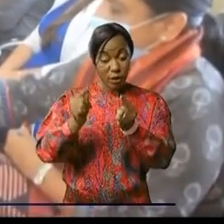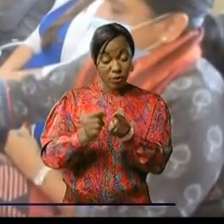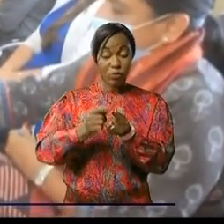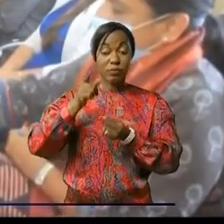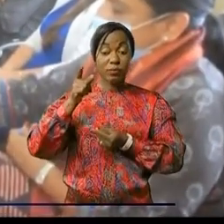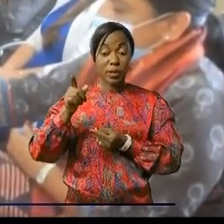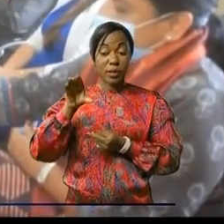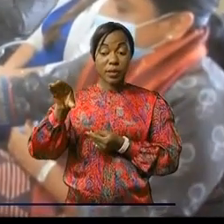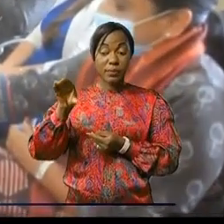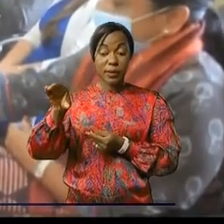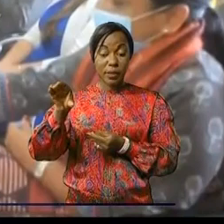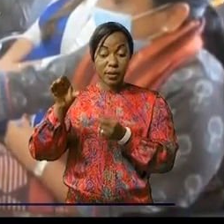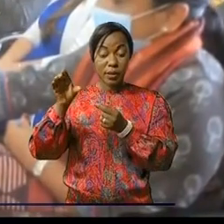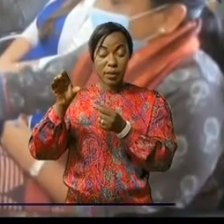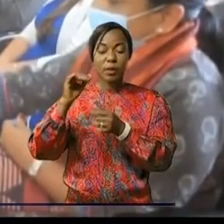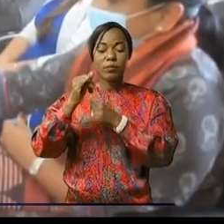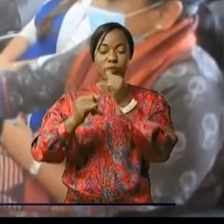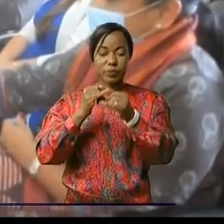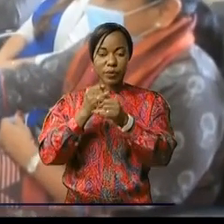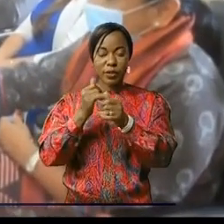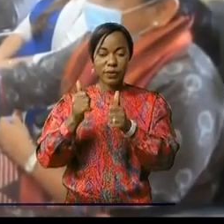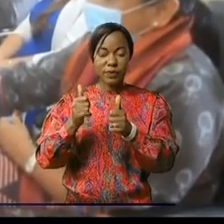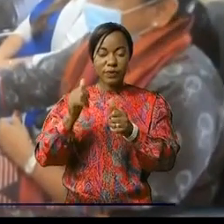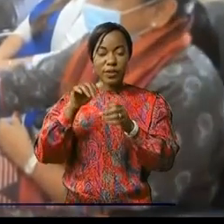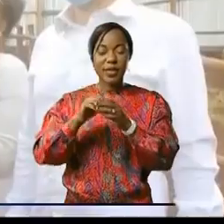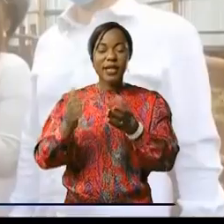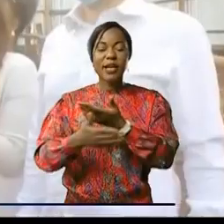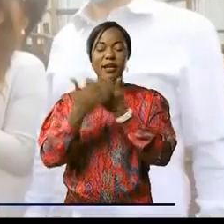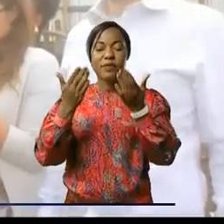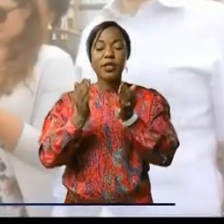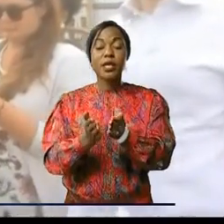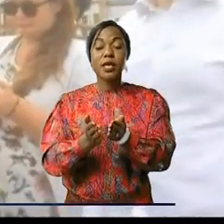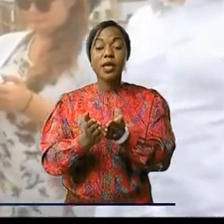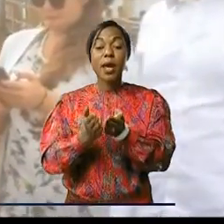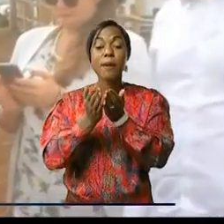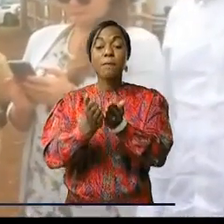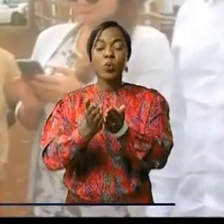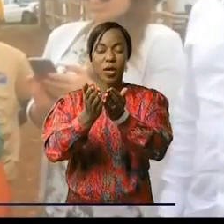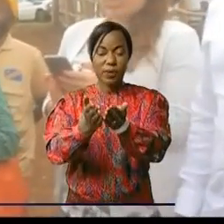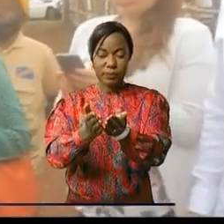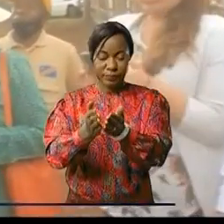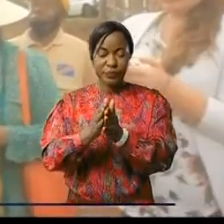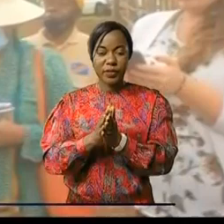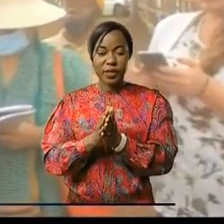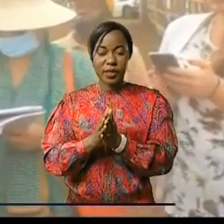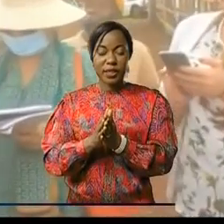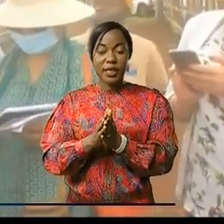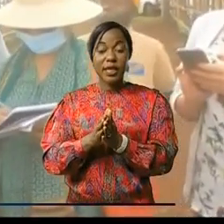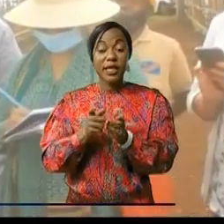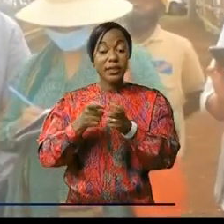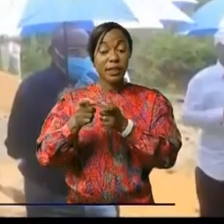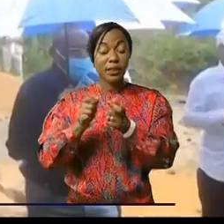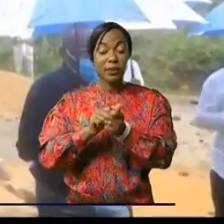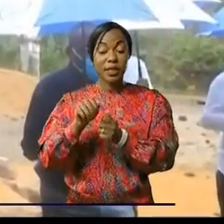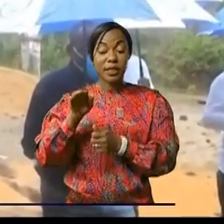mondiale séjournait depuis le 26 octobre dans la ville de Bukavu. Conduite par la directrice pour les secteurs agricoles et